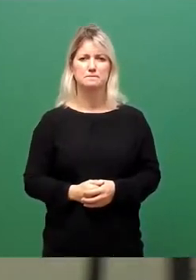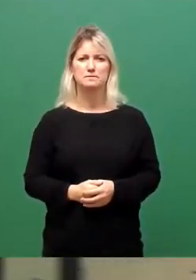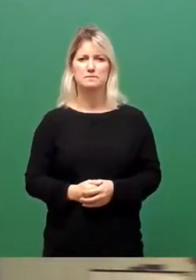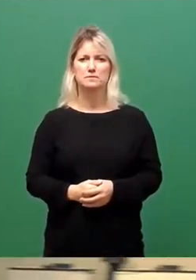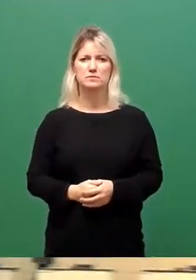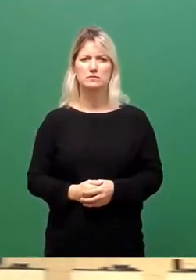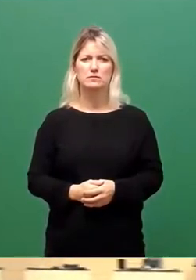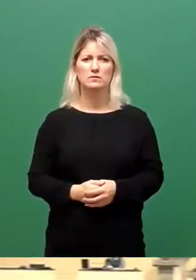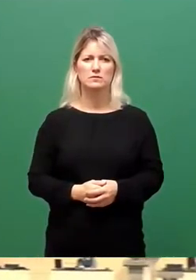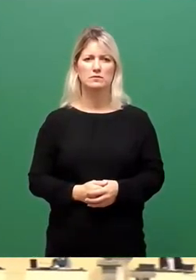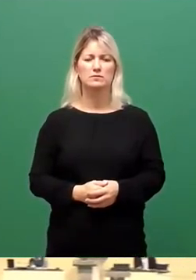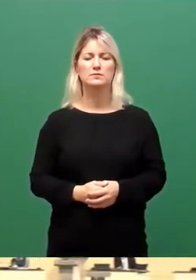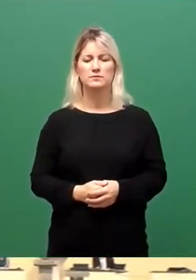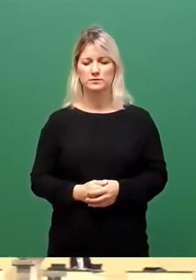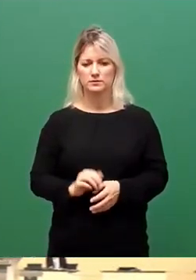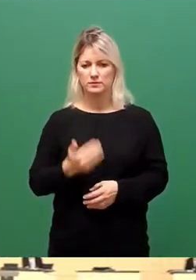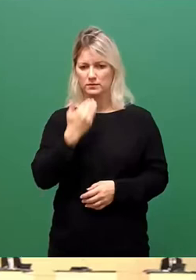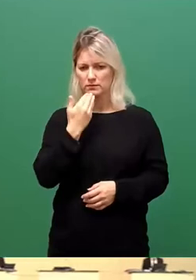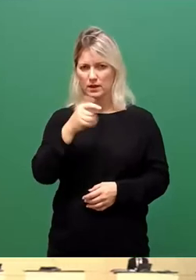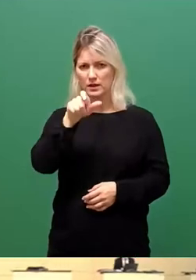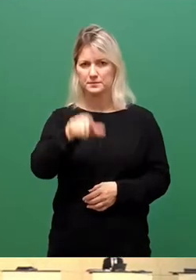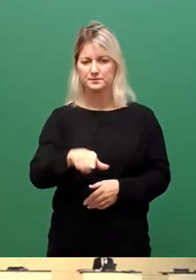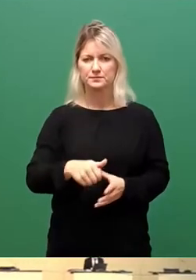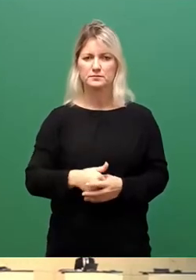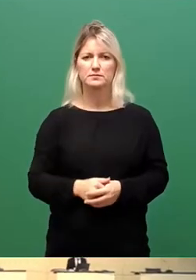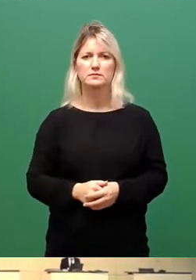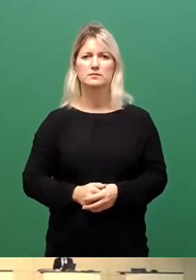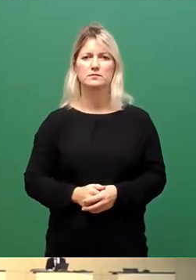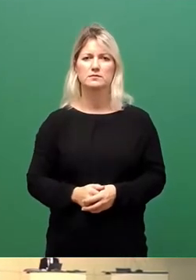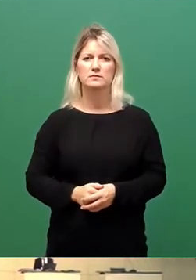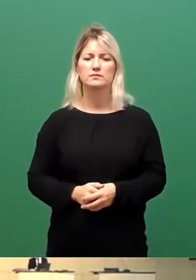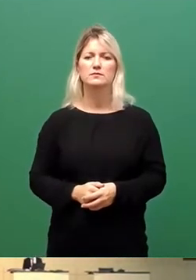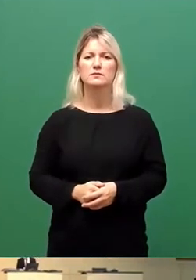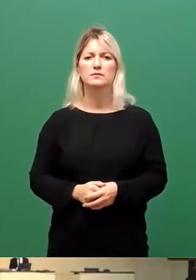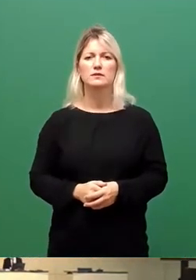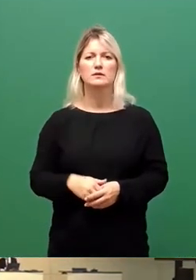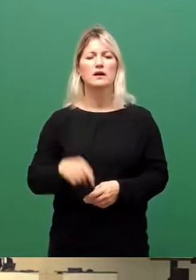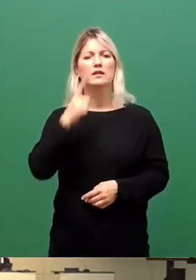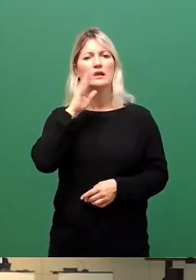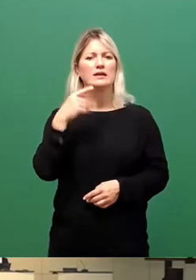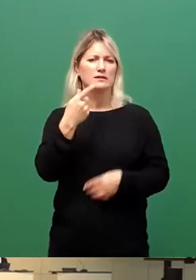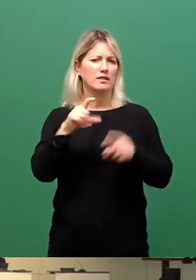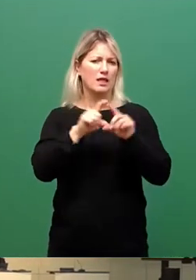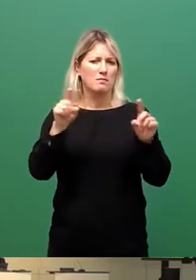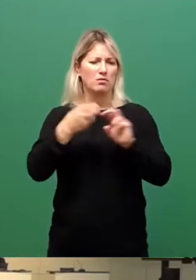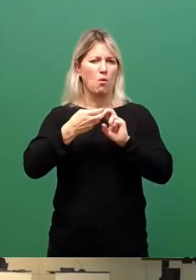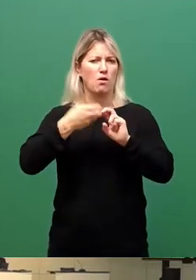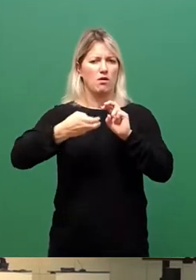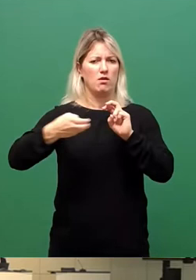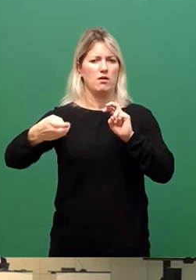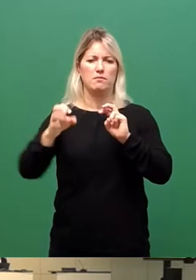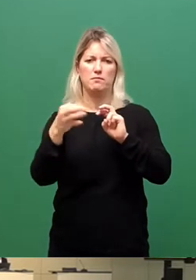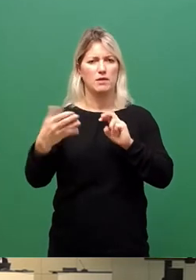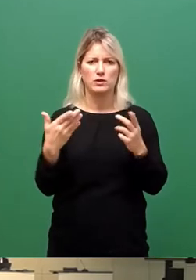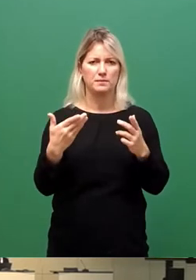Vielen Dank, Herr Maloney. Ich denke, wir ziehen das jetzt nicht weiter an in die Länge. Sie werden aufgrund meines